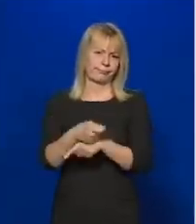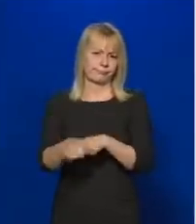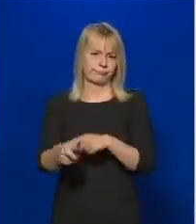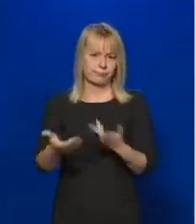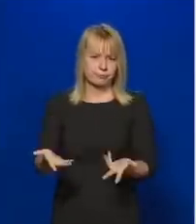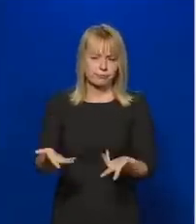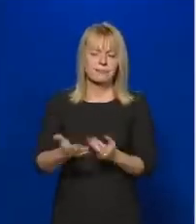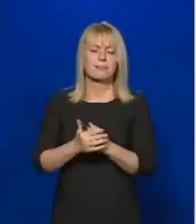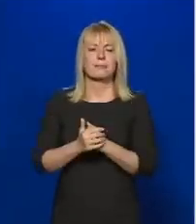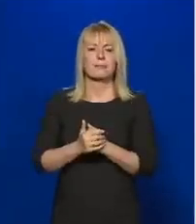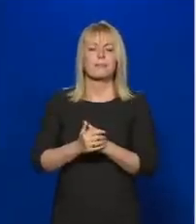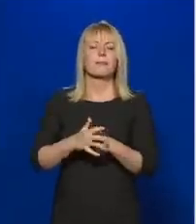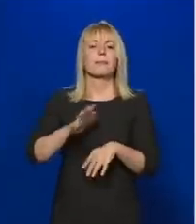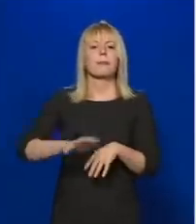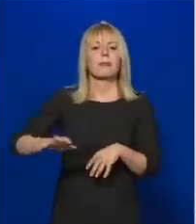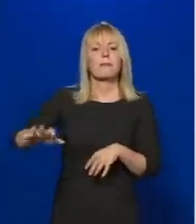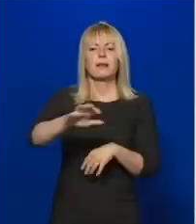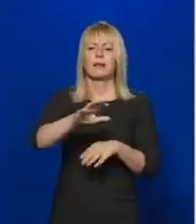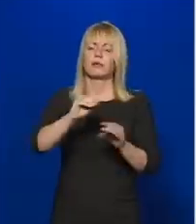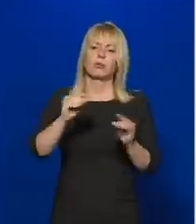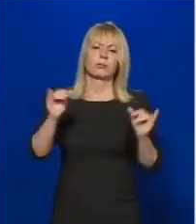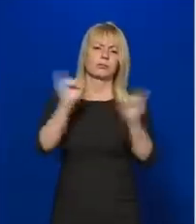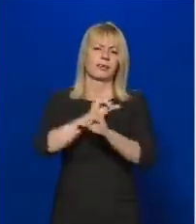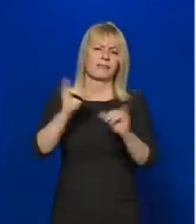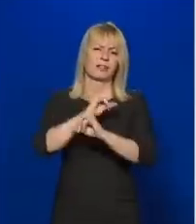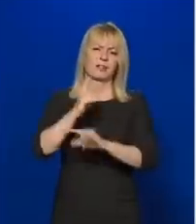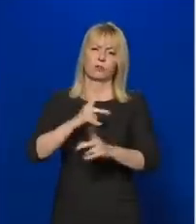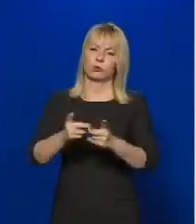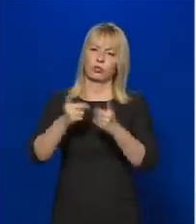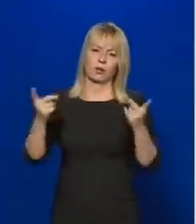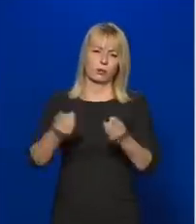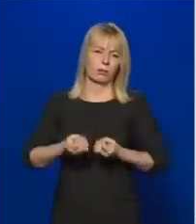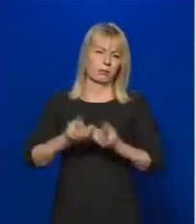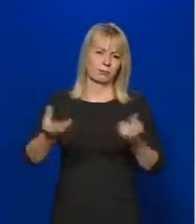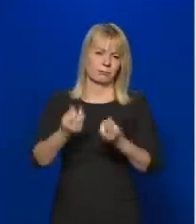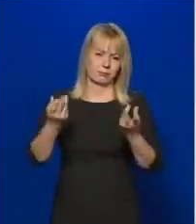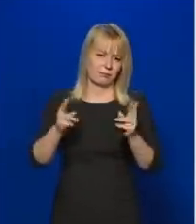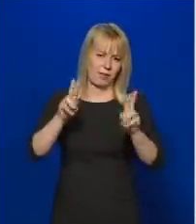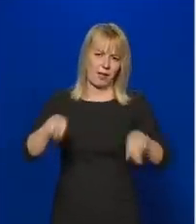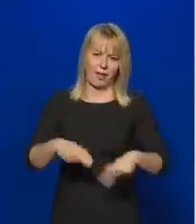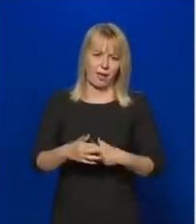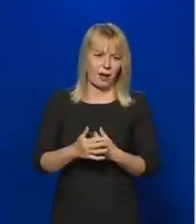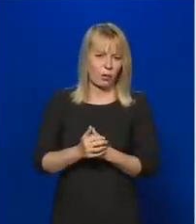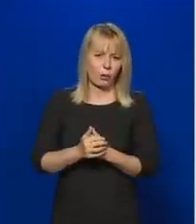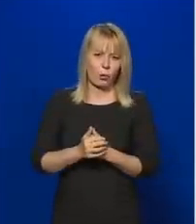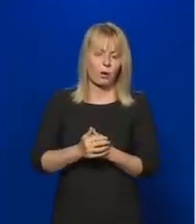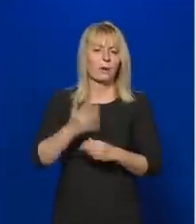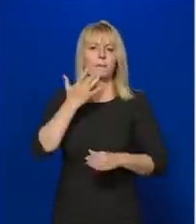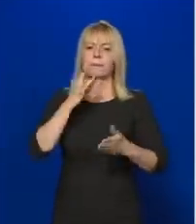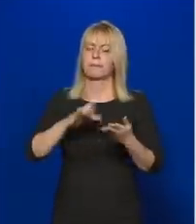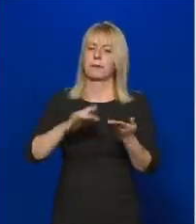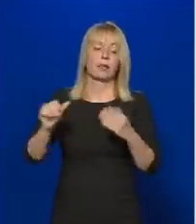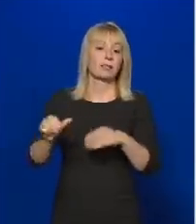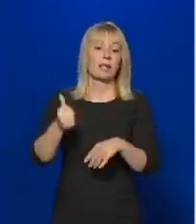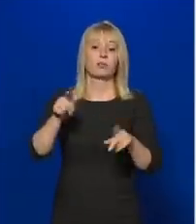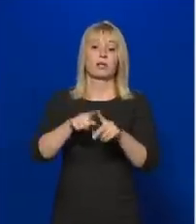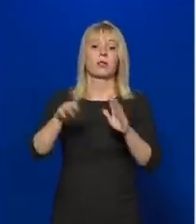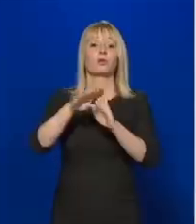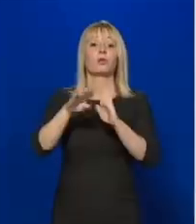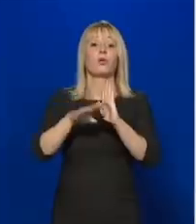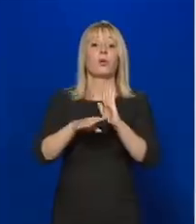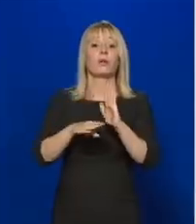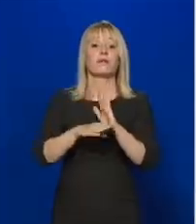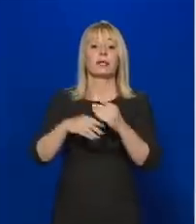a megye és a számtalan tévedés jelent meg a sajtóban ezzel kapcsolatosan. Az első ilyen, hogy a törvény hatája